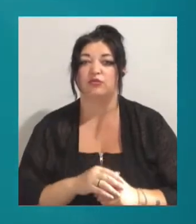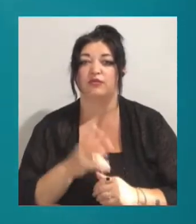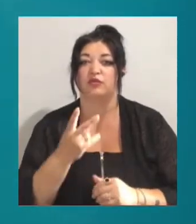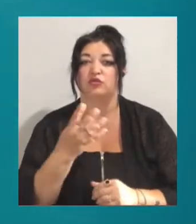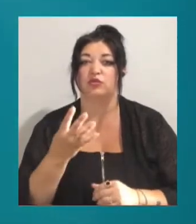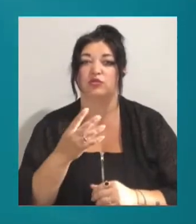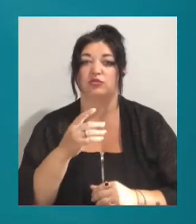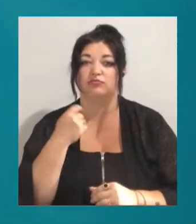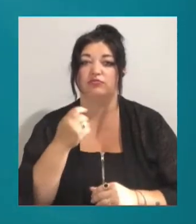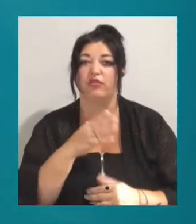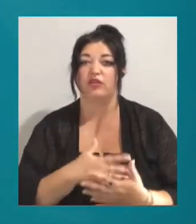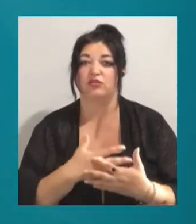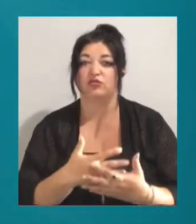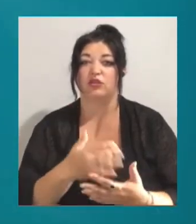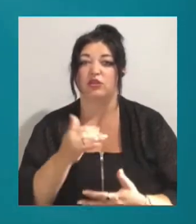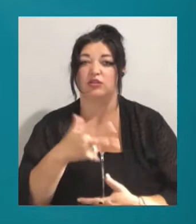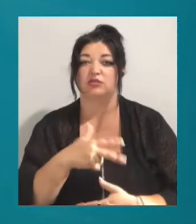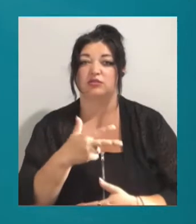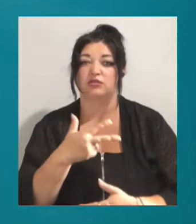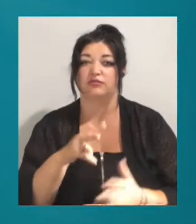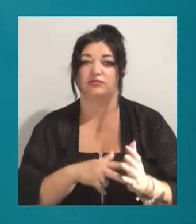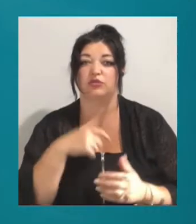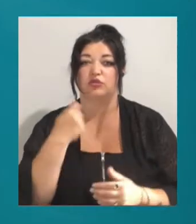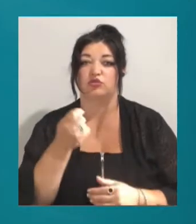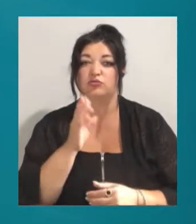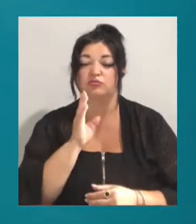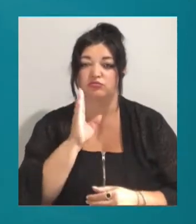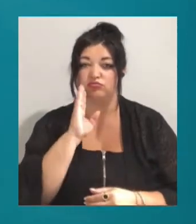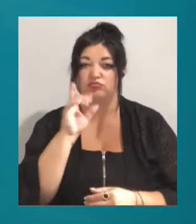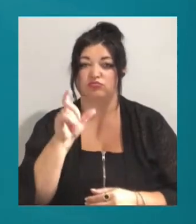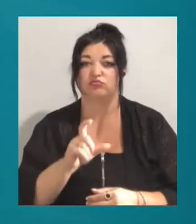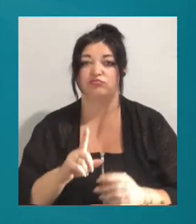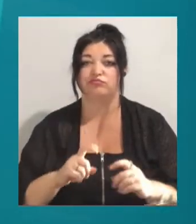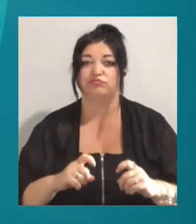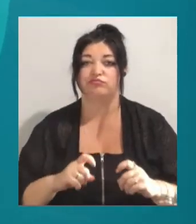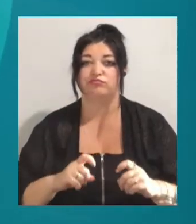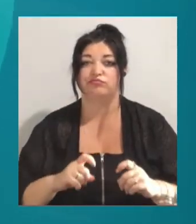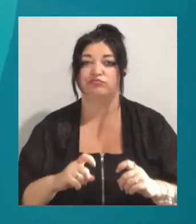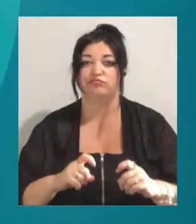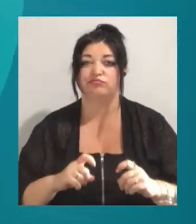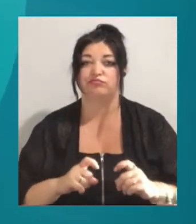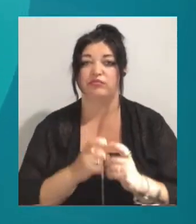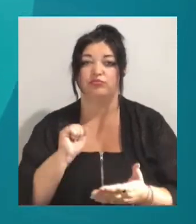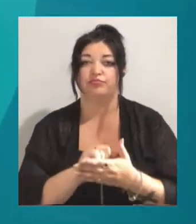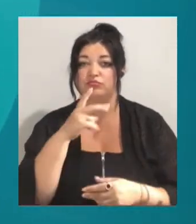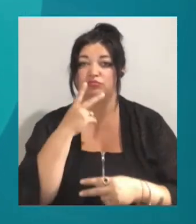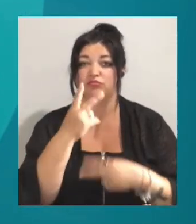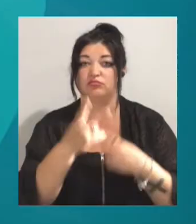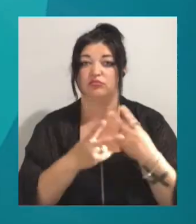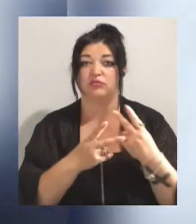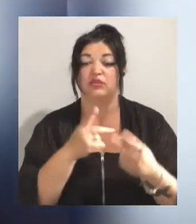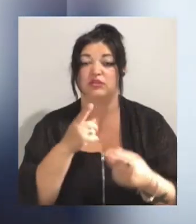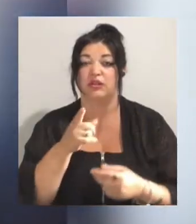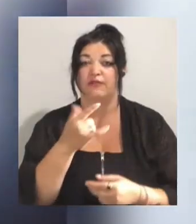вагітною жінкою та 38-річним чоловіком стався конфлікт. Відео опублікували очевидці. Зараз ви побачите його на своїх